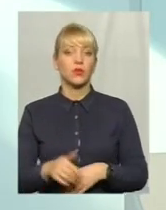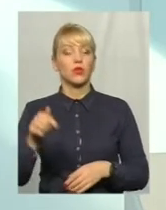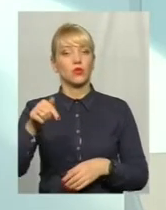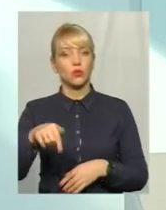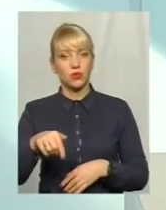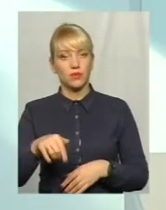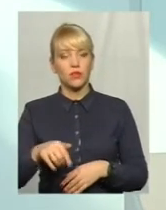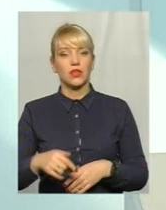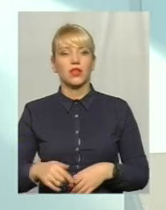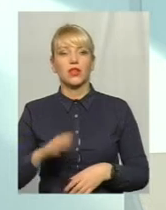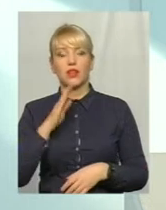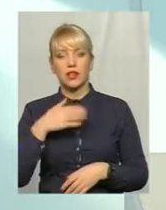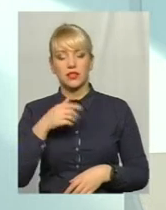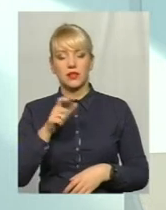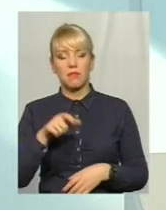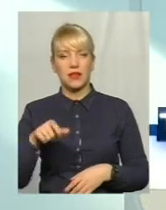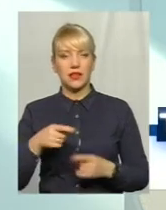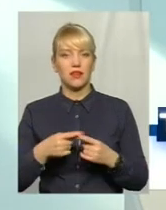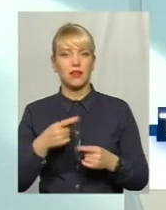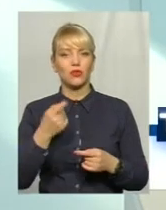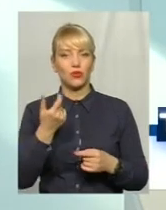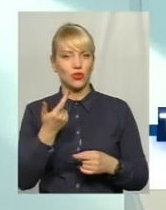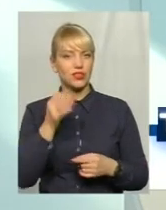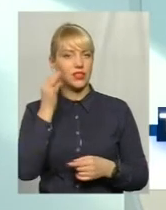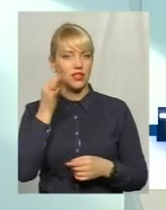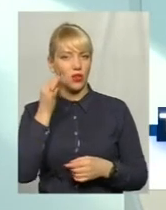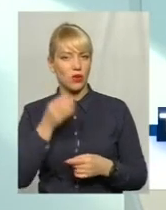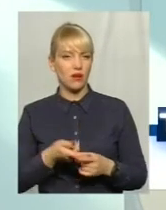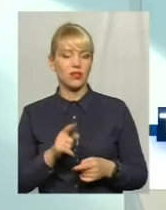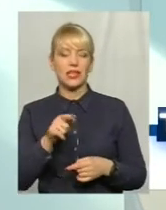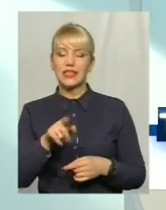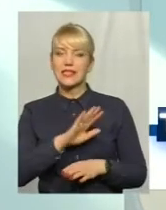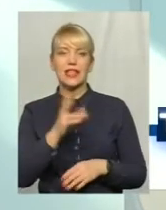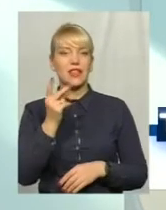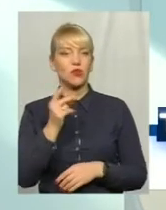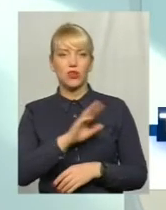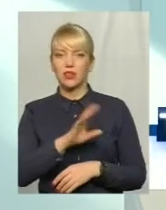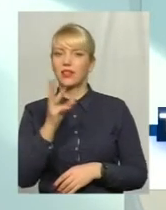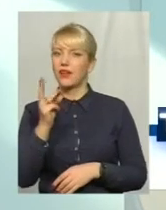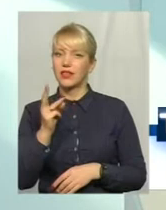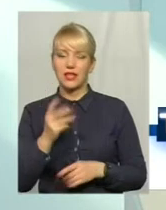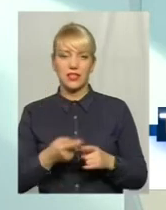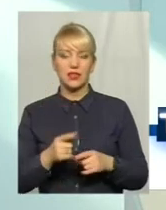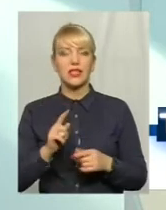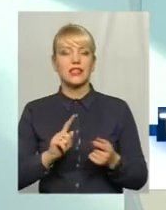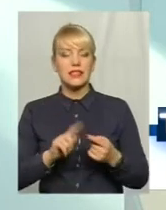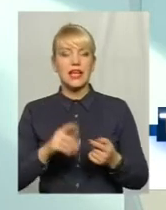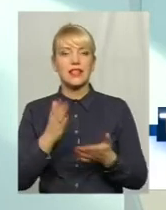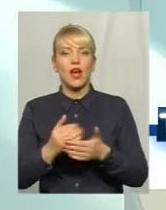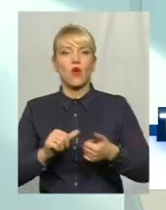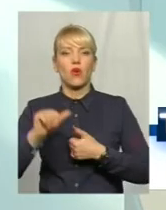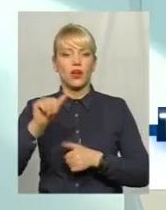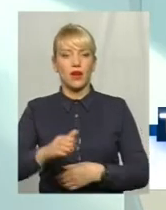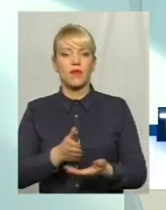наші опоненти дещо лукавлять, тому що це є не вторинний і не третинний, це є окремий вид допомоги, який може